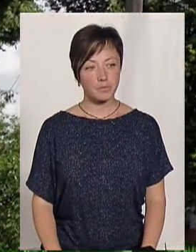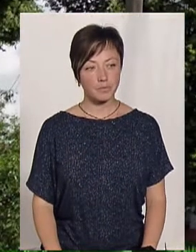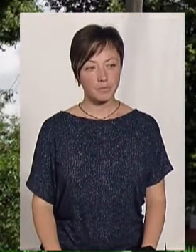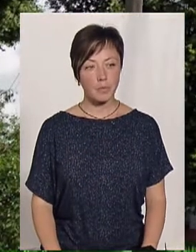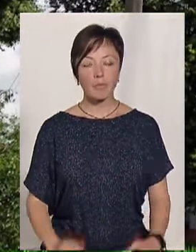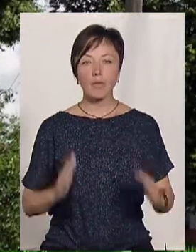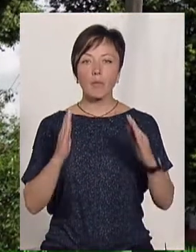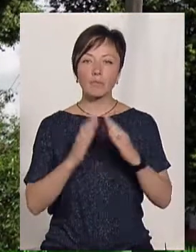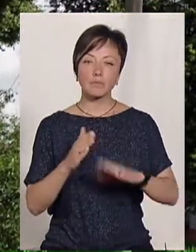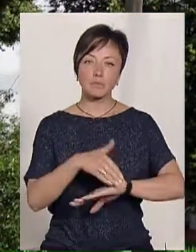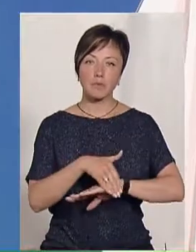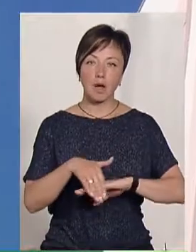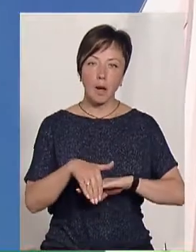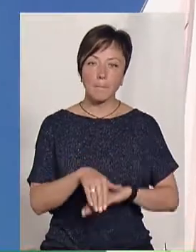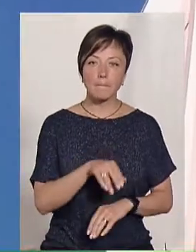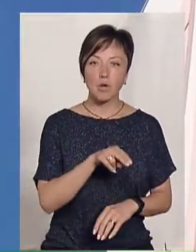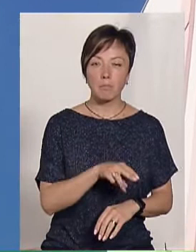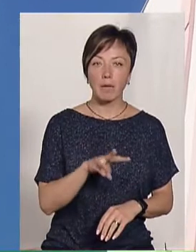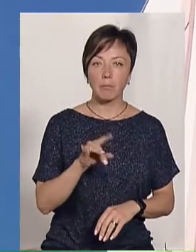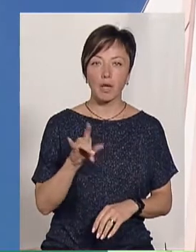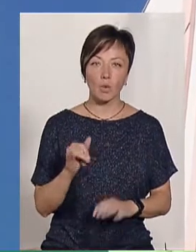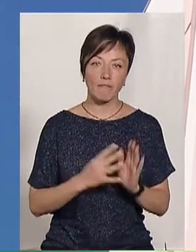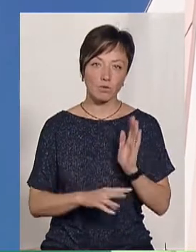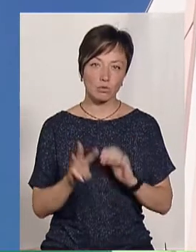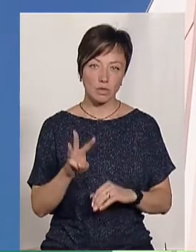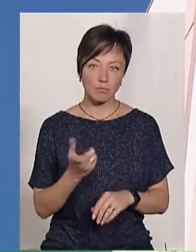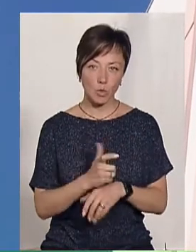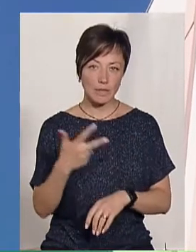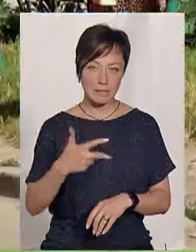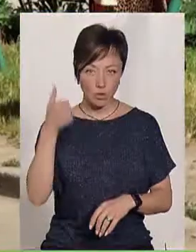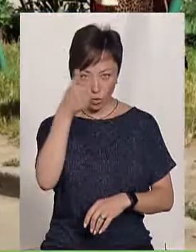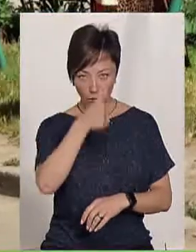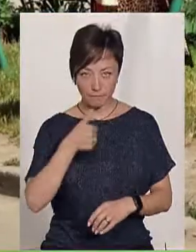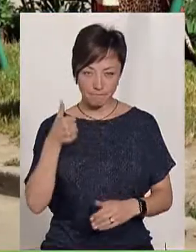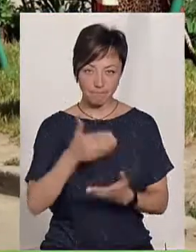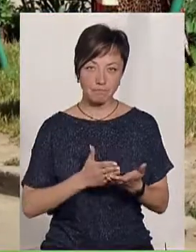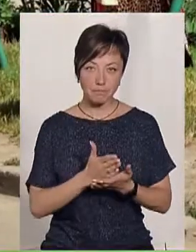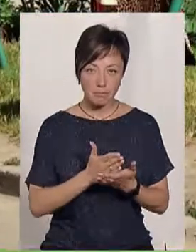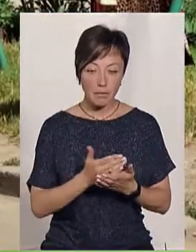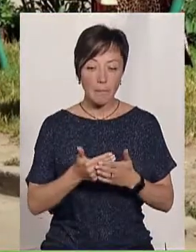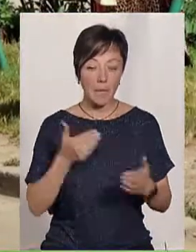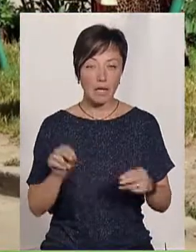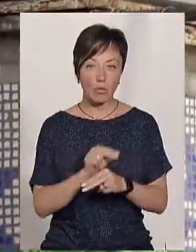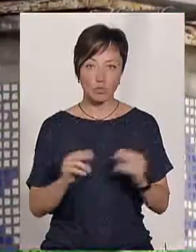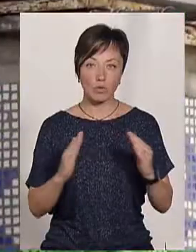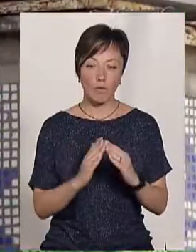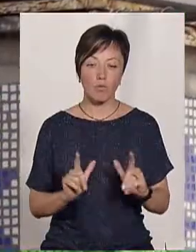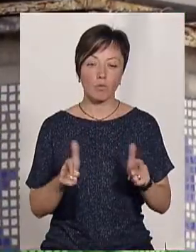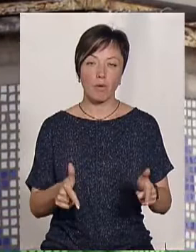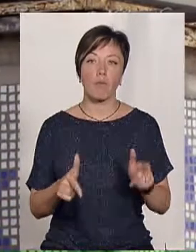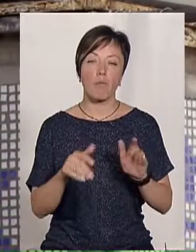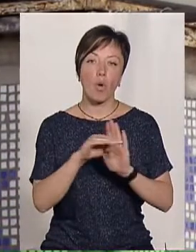Будинку за адресою проспект Миру 93 вже понад 30 років. Перед тим, як робити ремонту будинку, мешканці вступили в програму